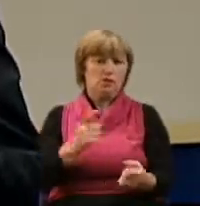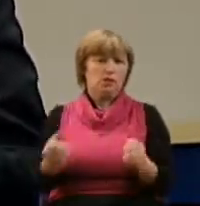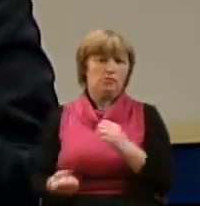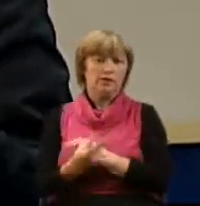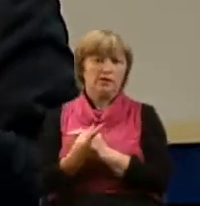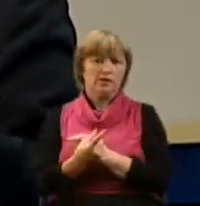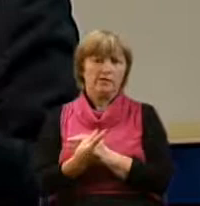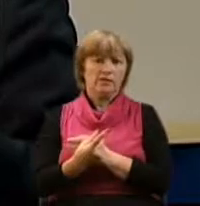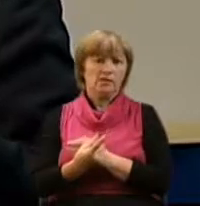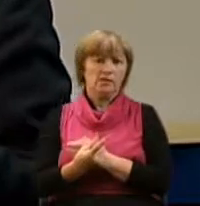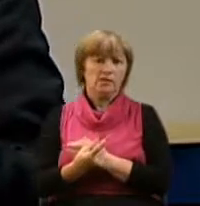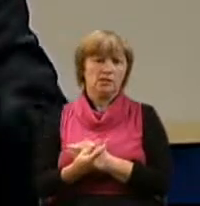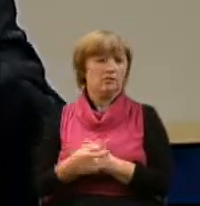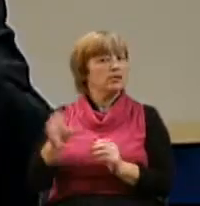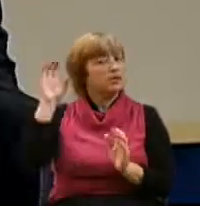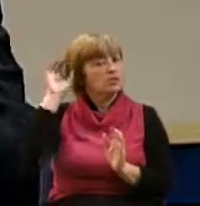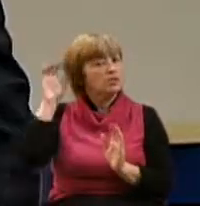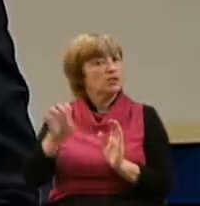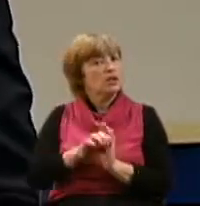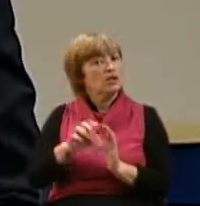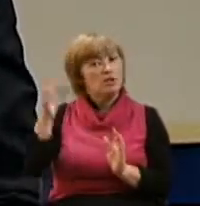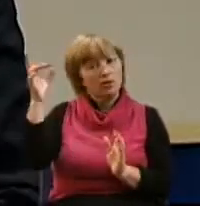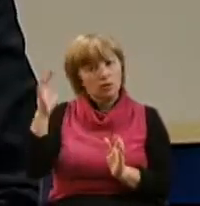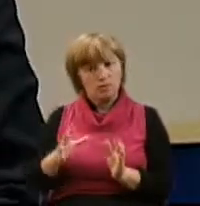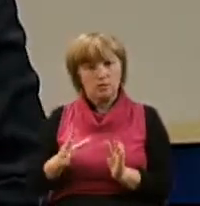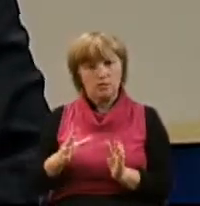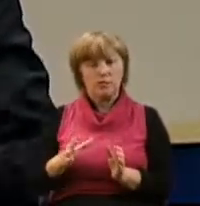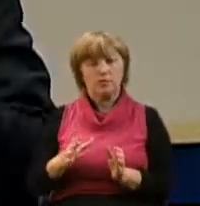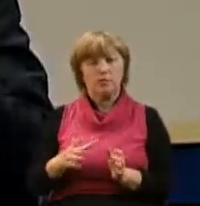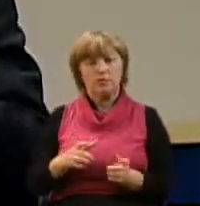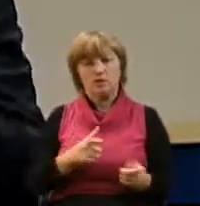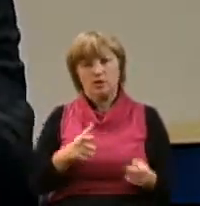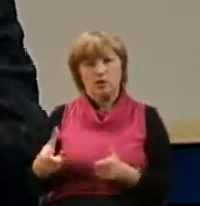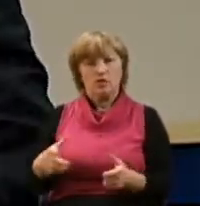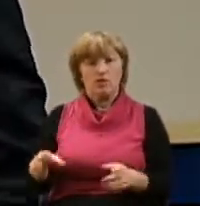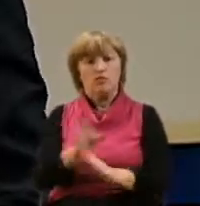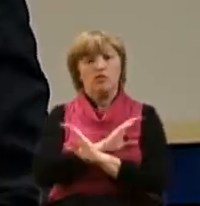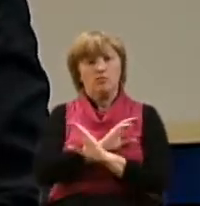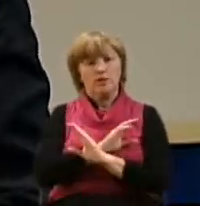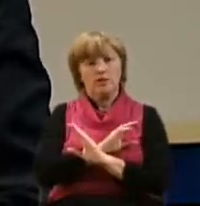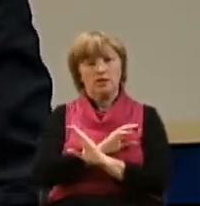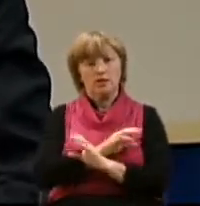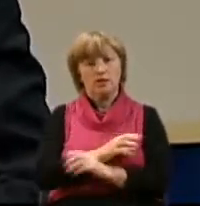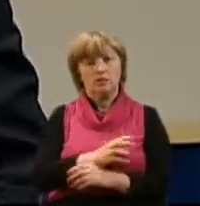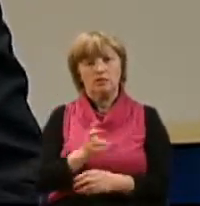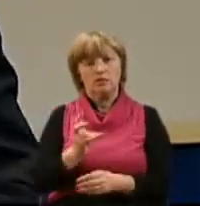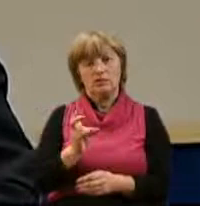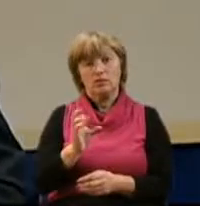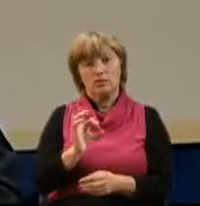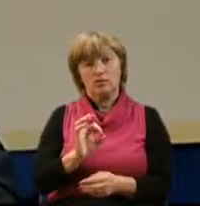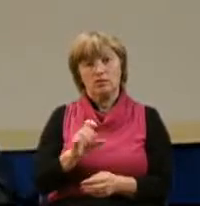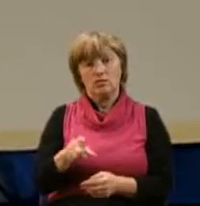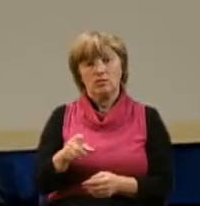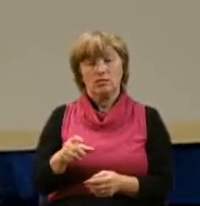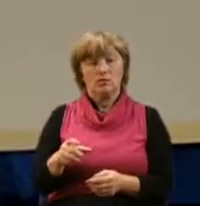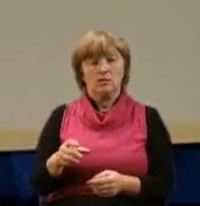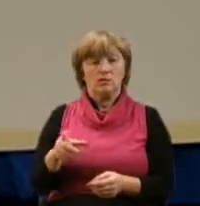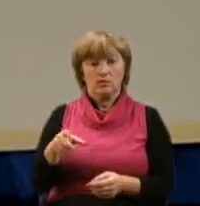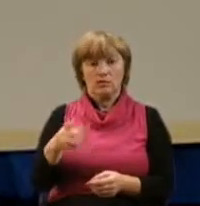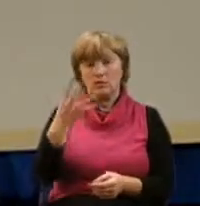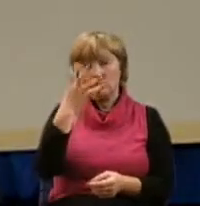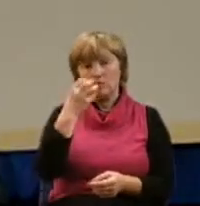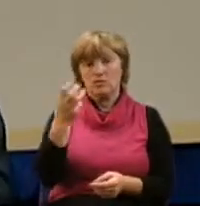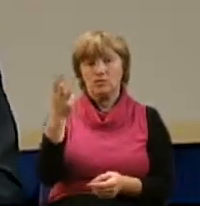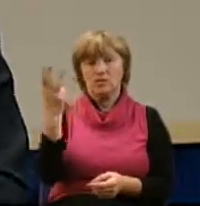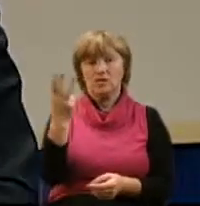послушание Господу и готов даже умереть за Него, тем не менее он ту же ночь